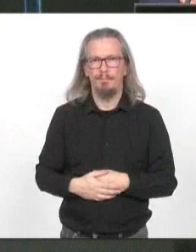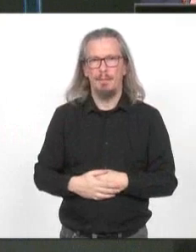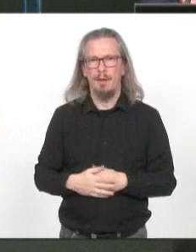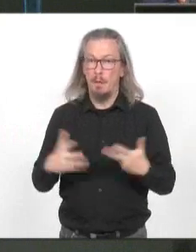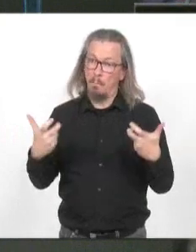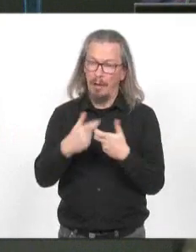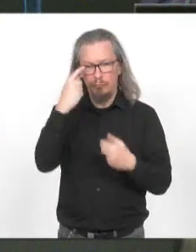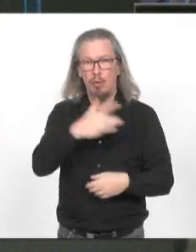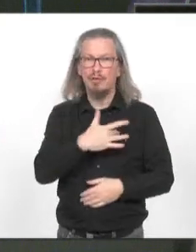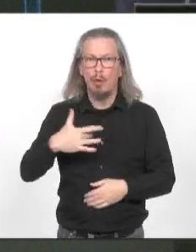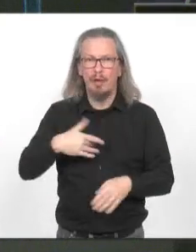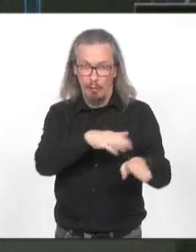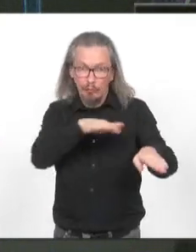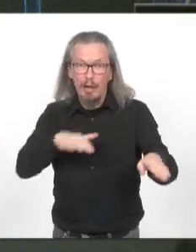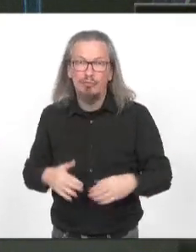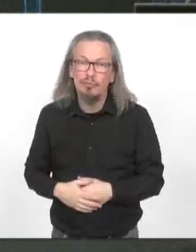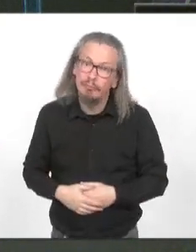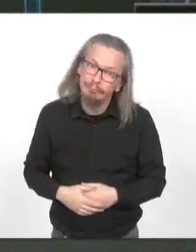sanitaire des embouteillages.